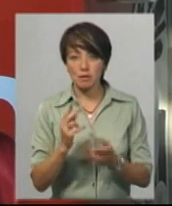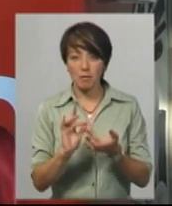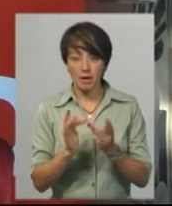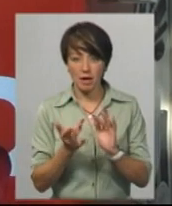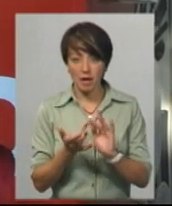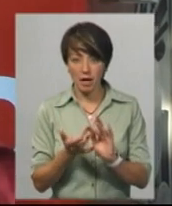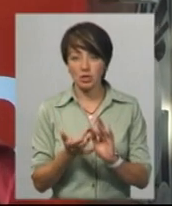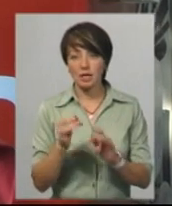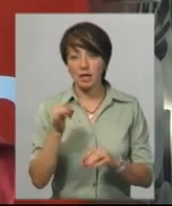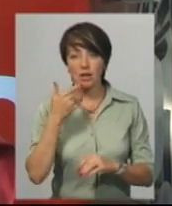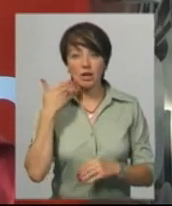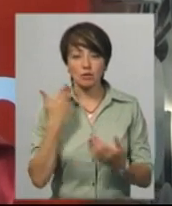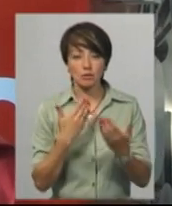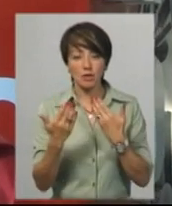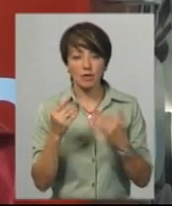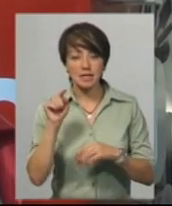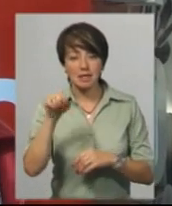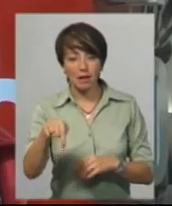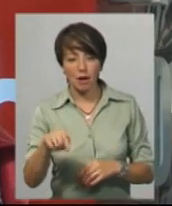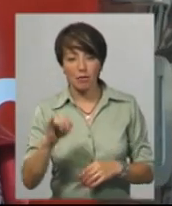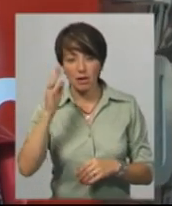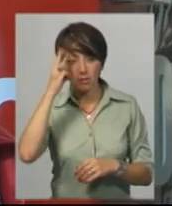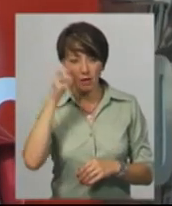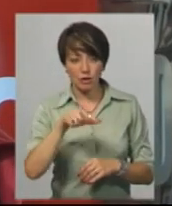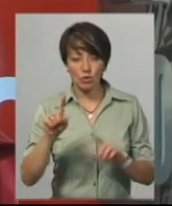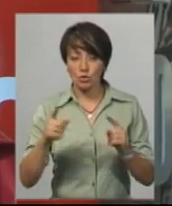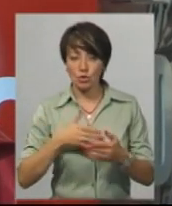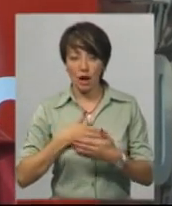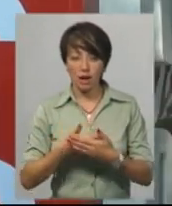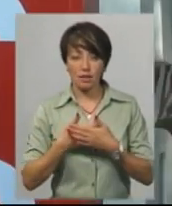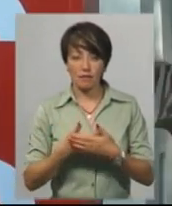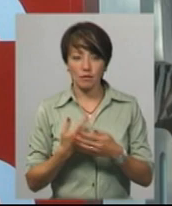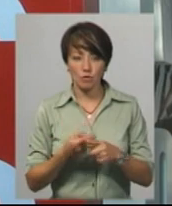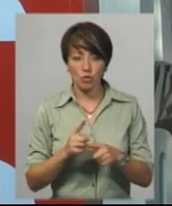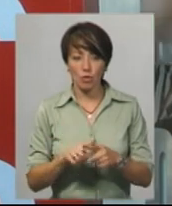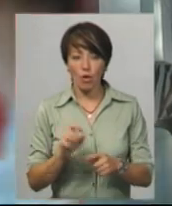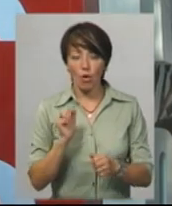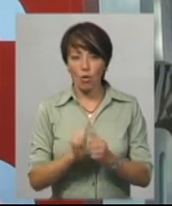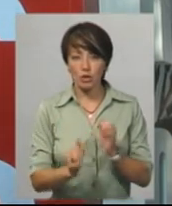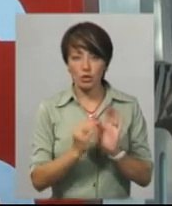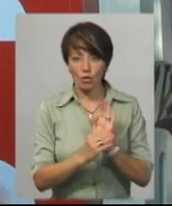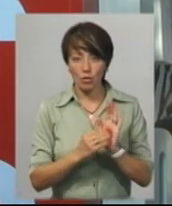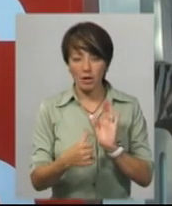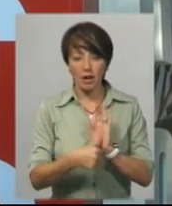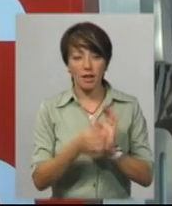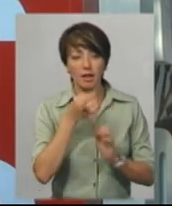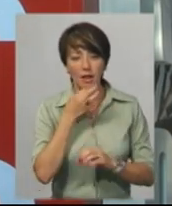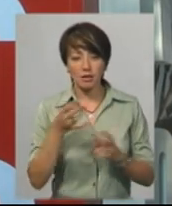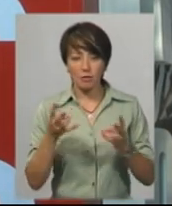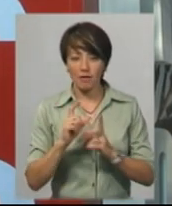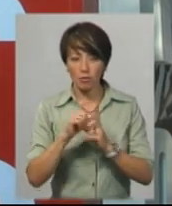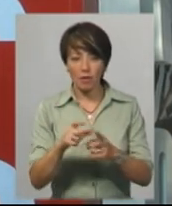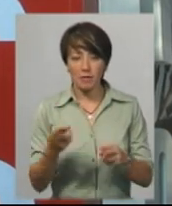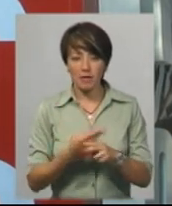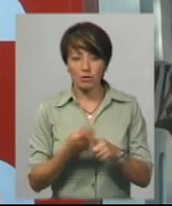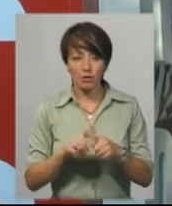представлені. І легше спілкуватися саме там. І хмельничани надзвичайно активні в цьому. Кожен допис, кожен лайк – це треба постійно відповісти, тому